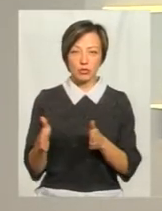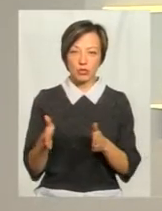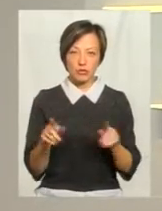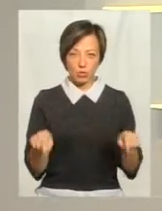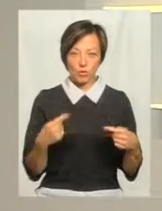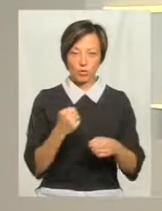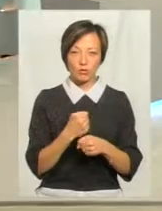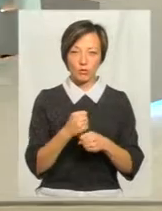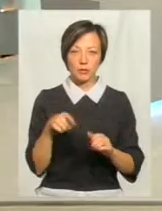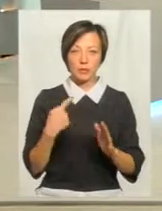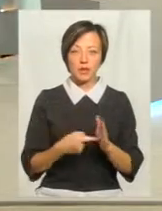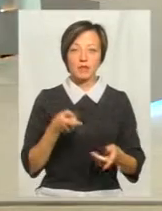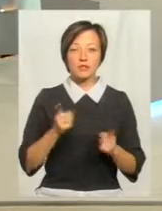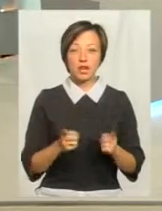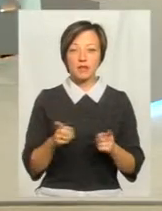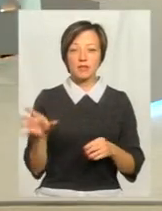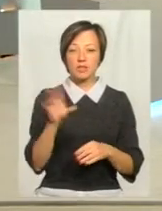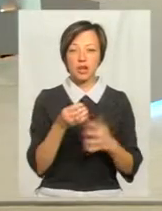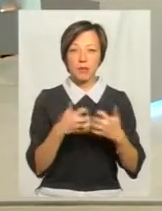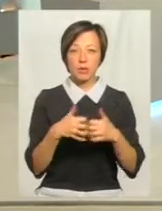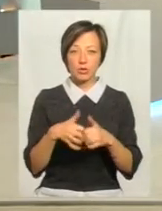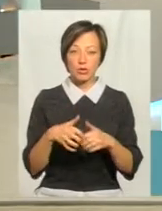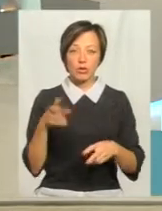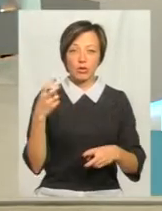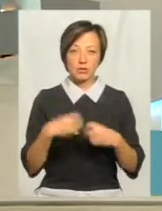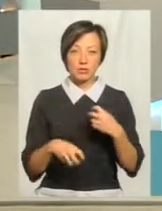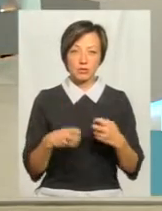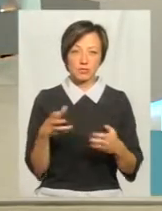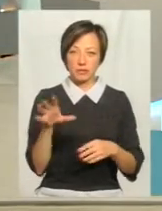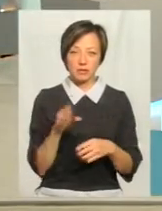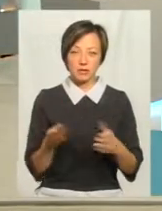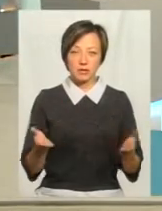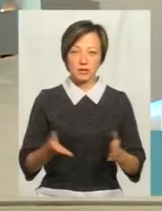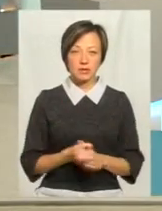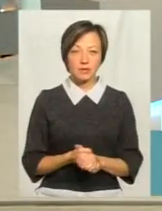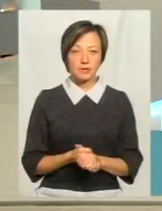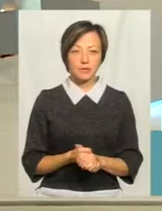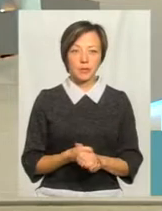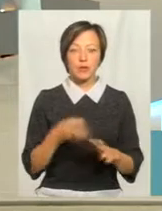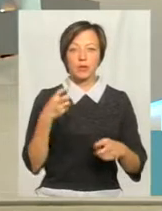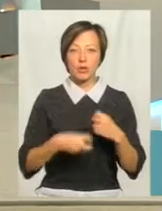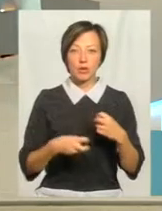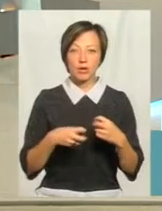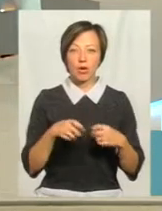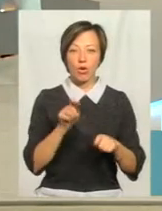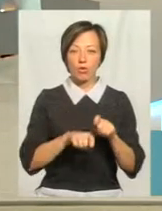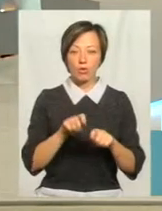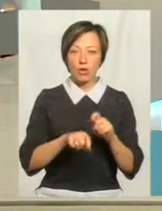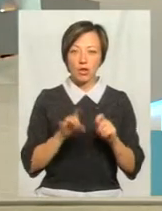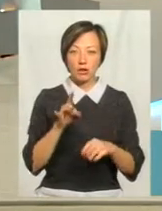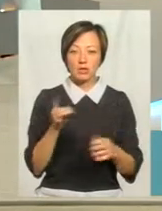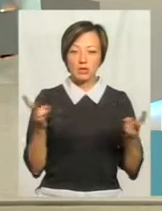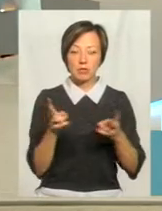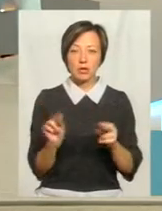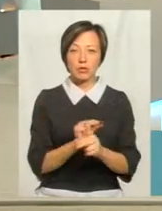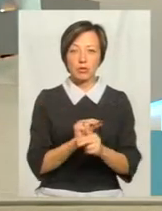відновлює свою роботу. Звичайно, вся інша апаратура, вона виходить з ладу. Поламився контролер, його потрібно